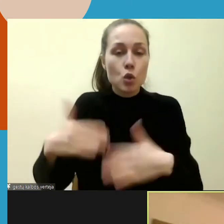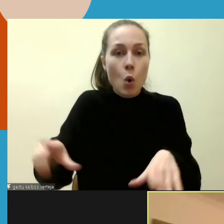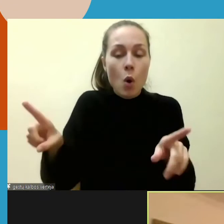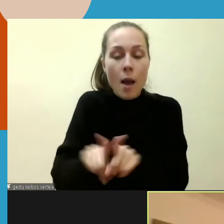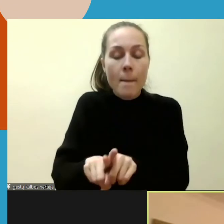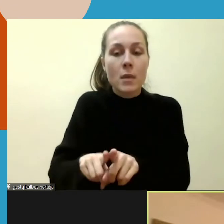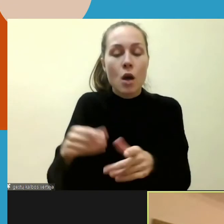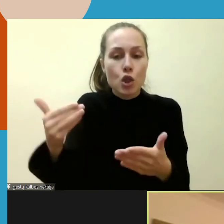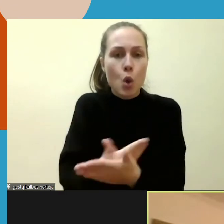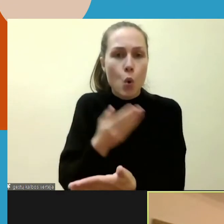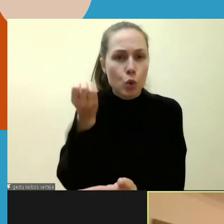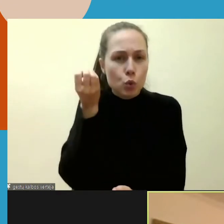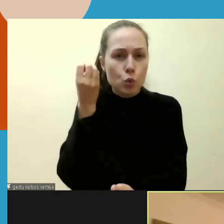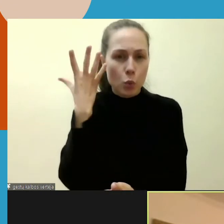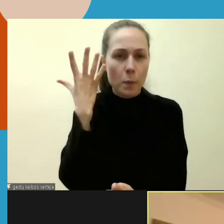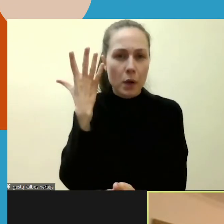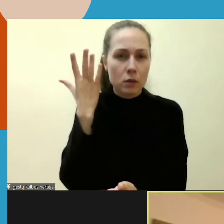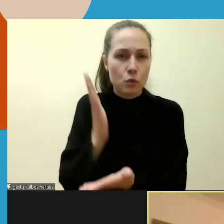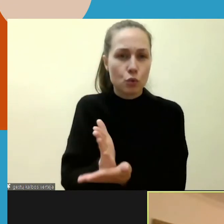sąmoniai įsitvirtinti.